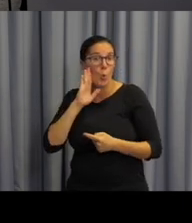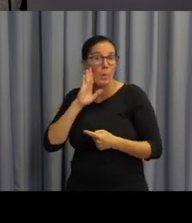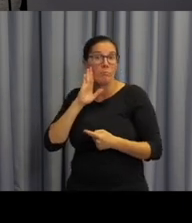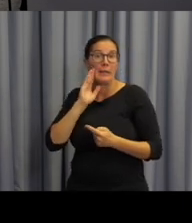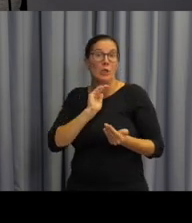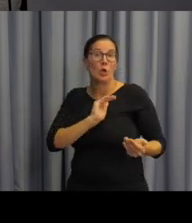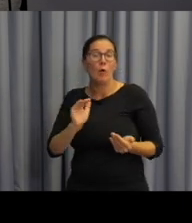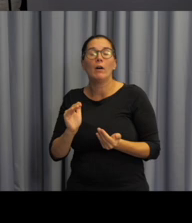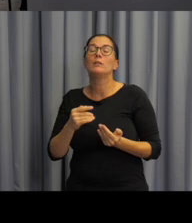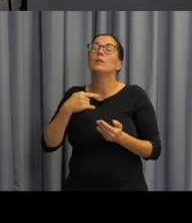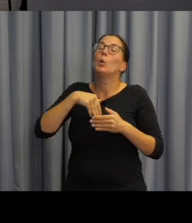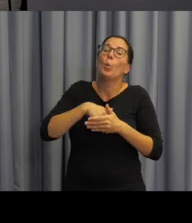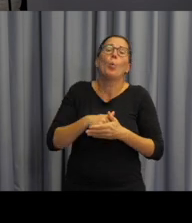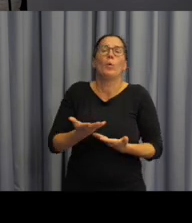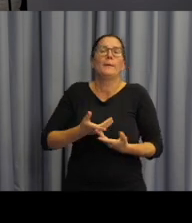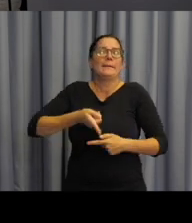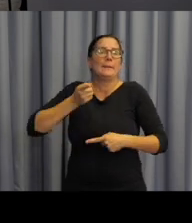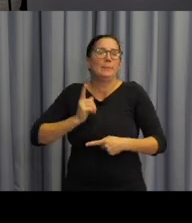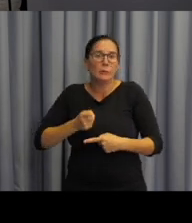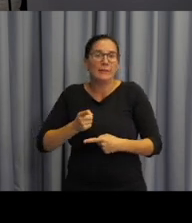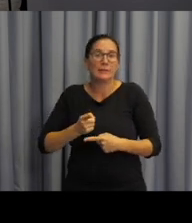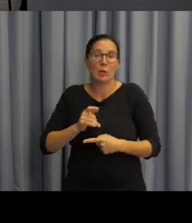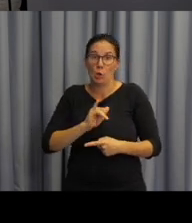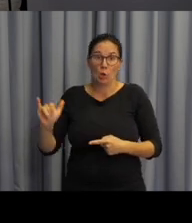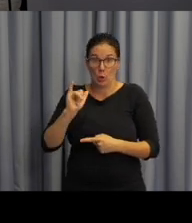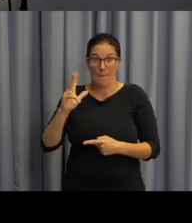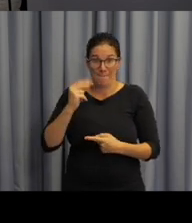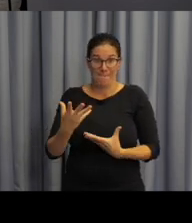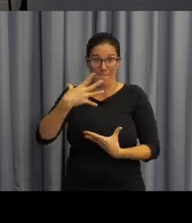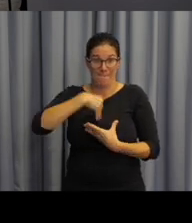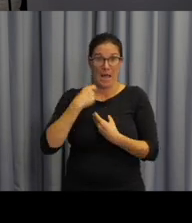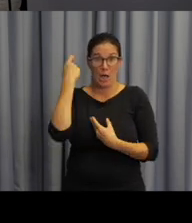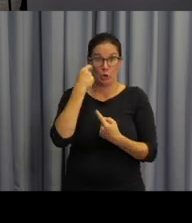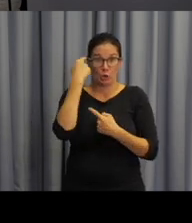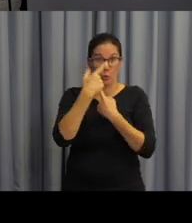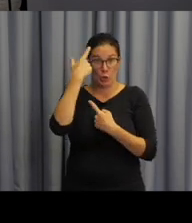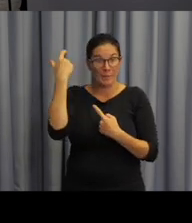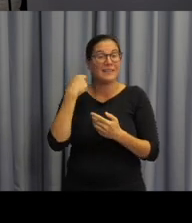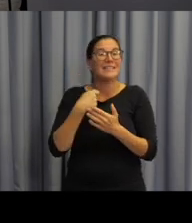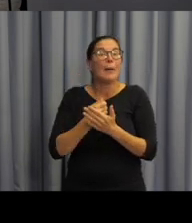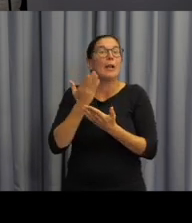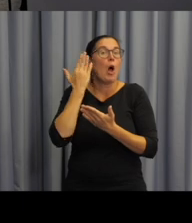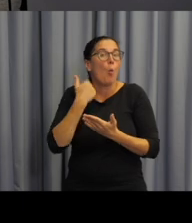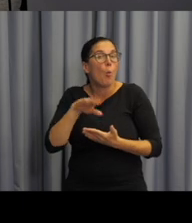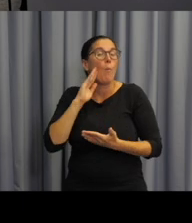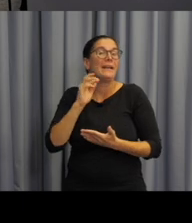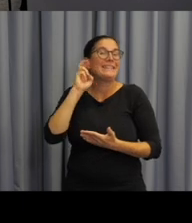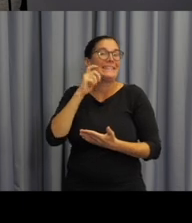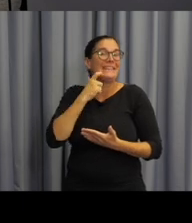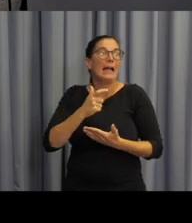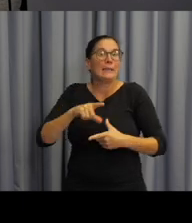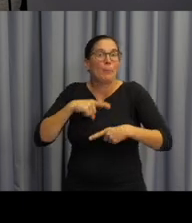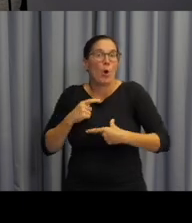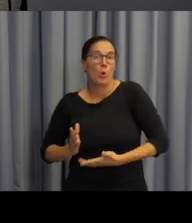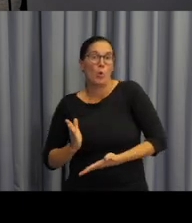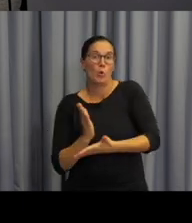dají se definovat, jako dovednost používat jazyk, v našem případě cizí nebo druhý jazyk, efektivně a